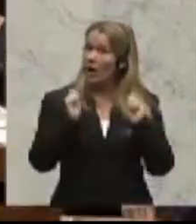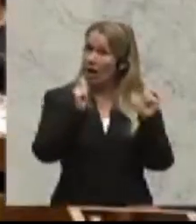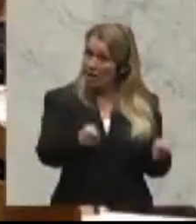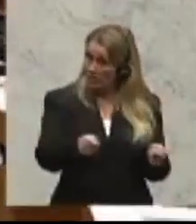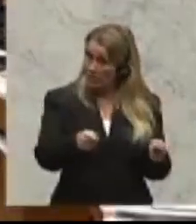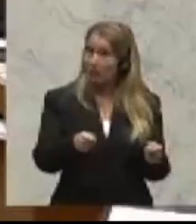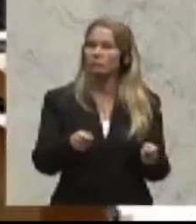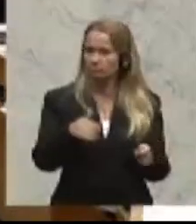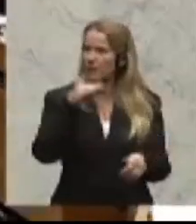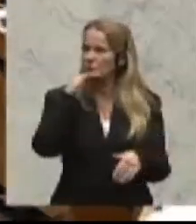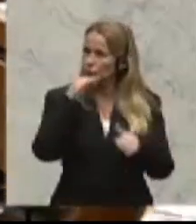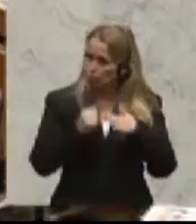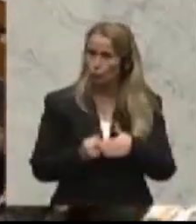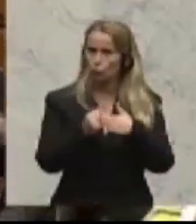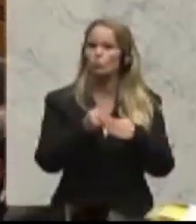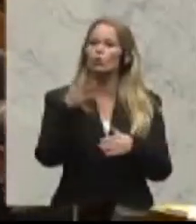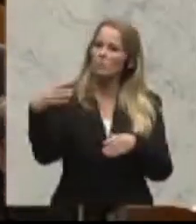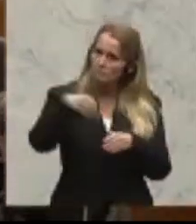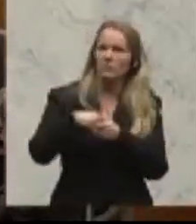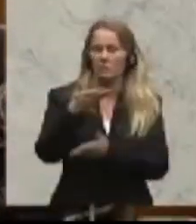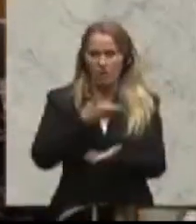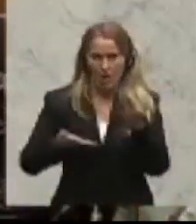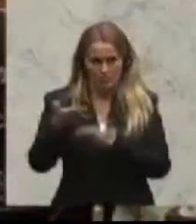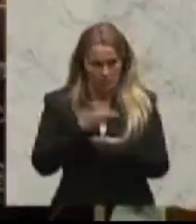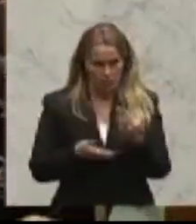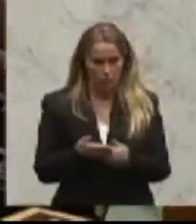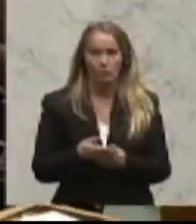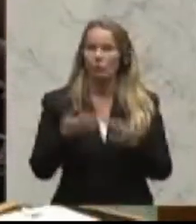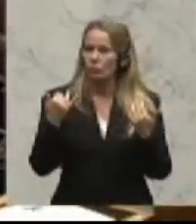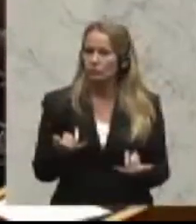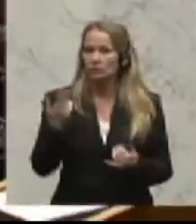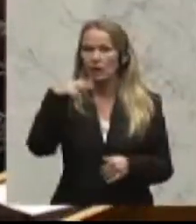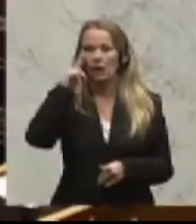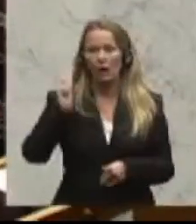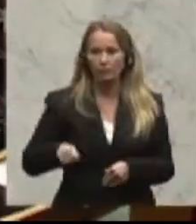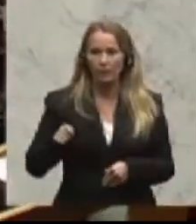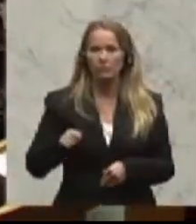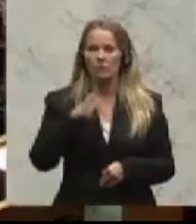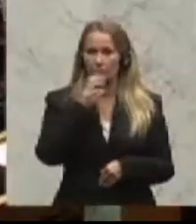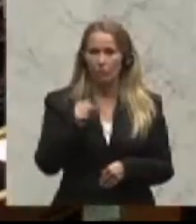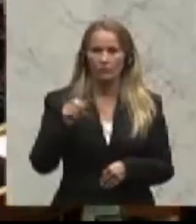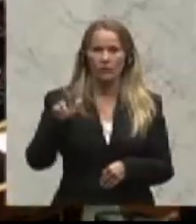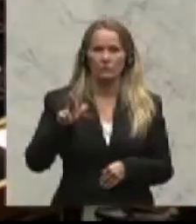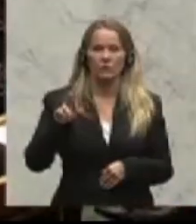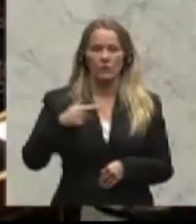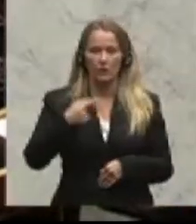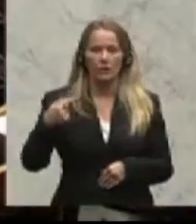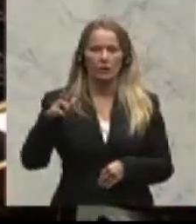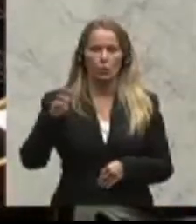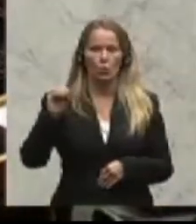Sprecher der FPÖ, Werner Neubauer. Österreich als Schutzmacht der österreichischen Minderheit in Südtirol müsste hier entschiedener protestieren.